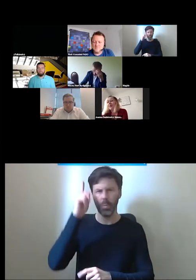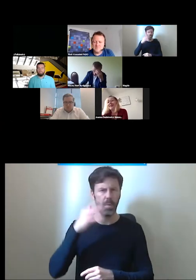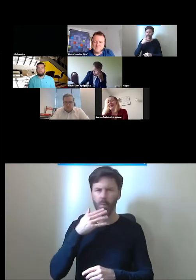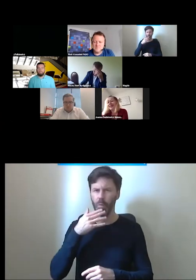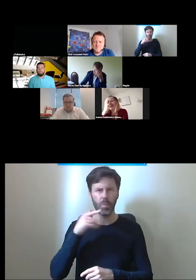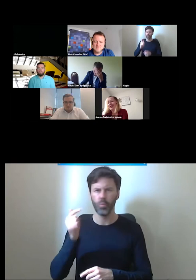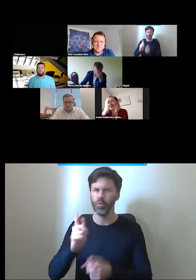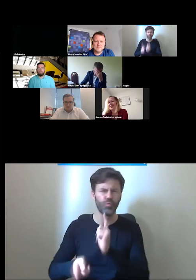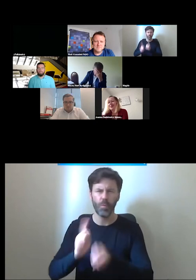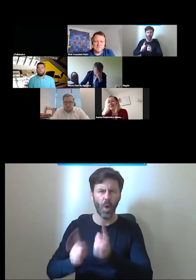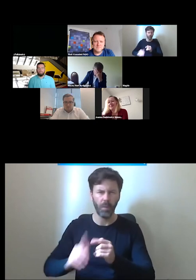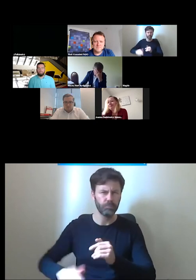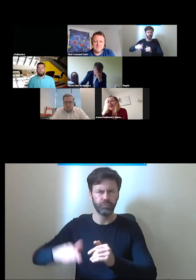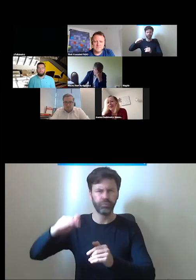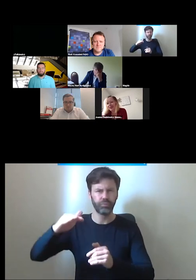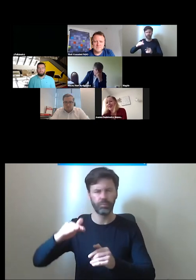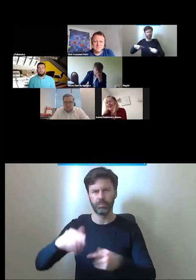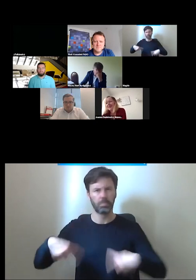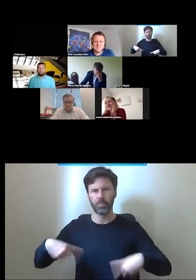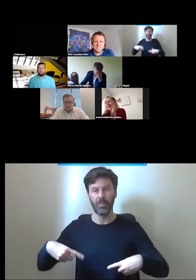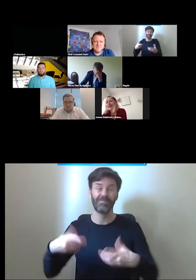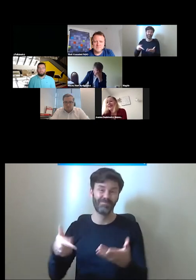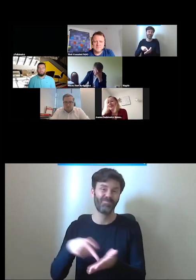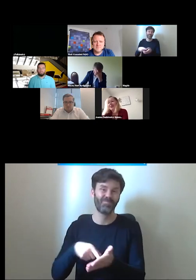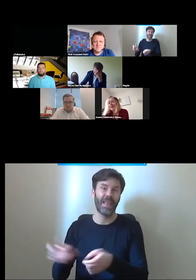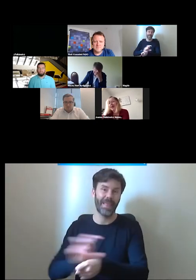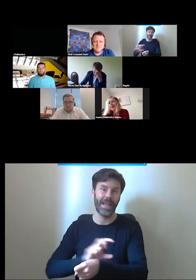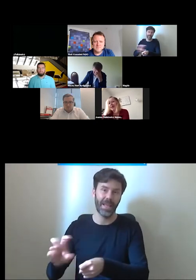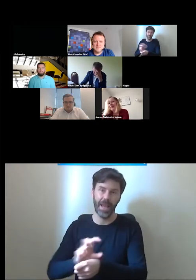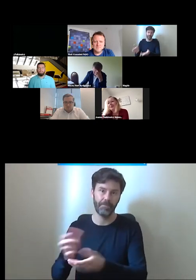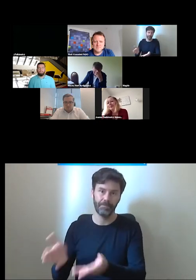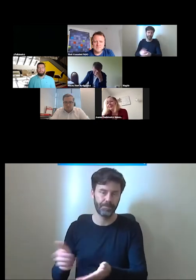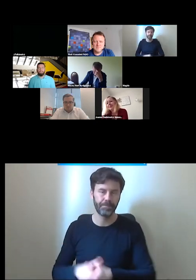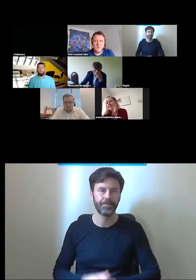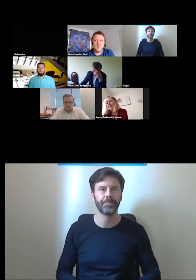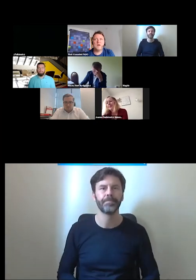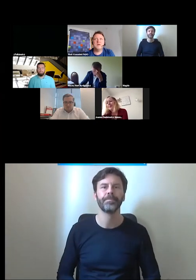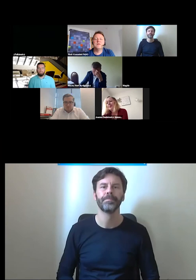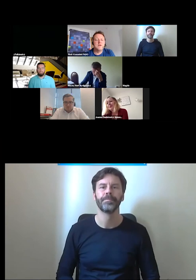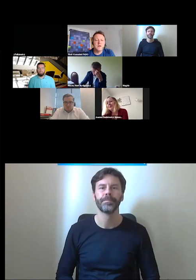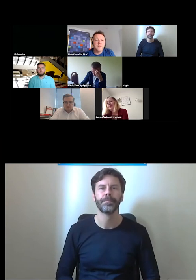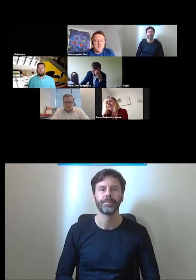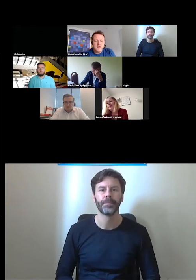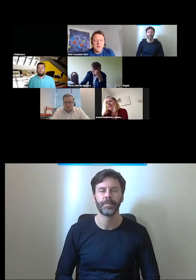szybciej no niestety też tutaj techniczne aspekty nie pozwalają na to ok